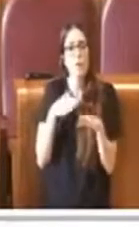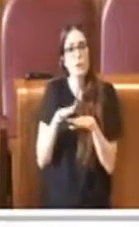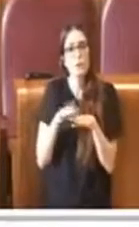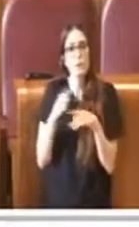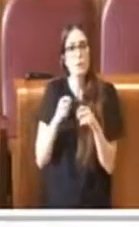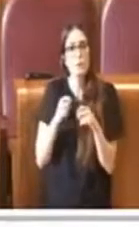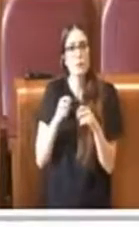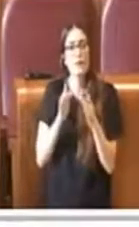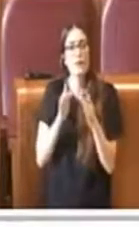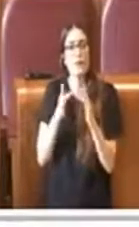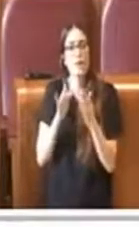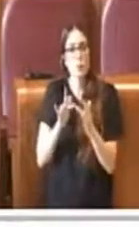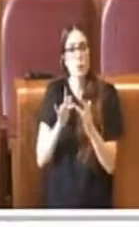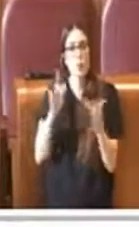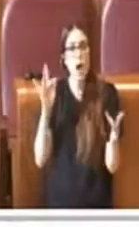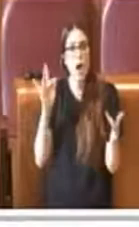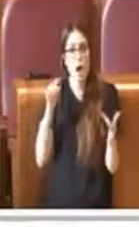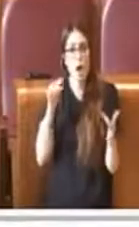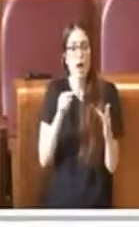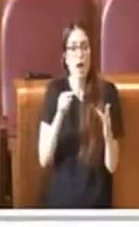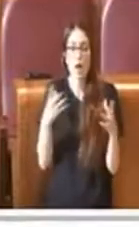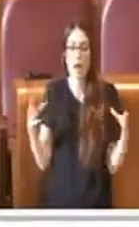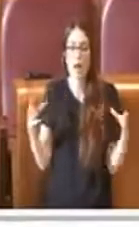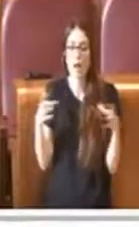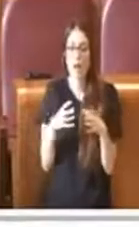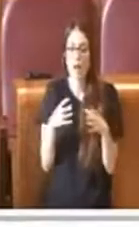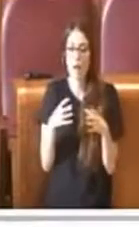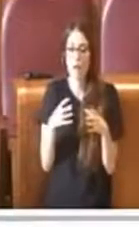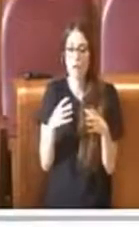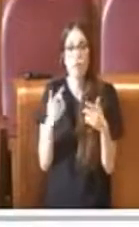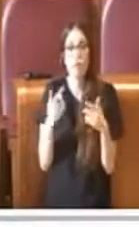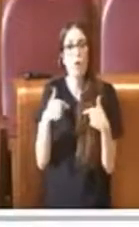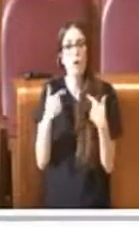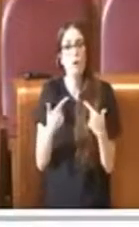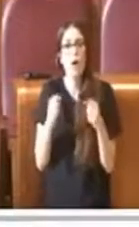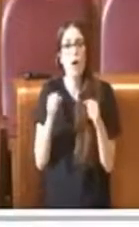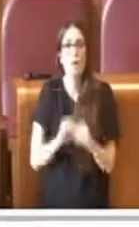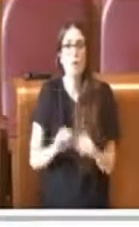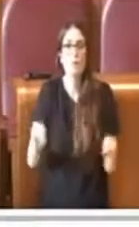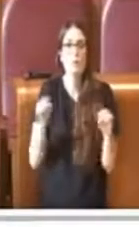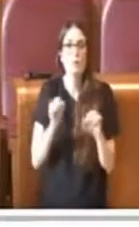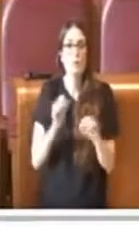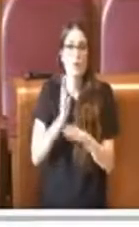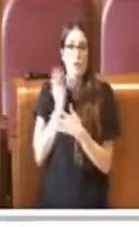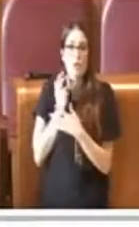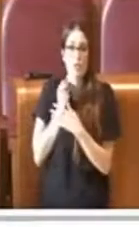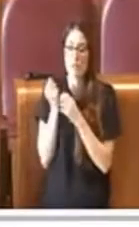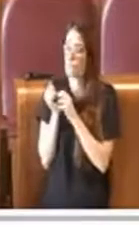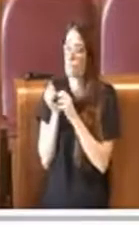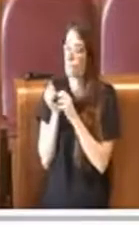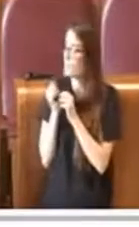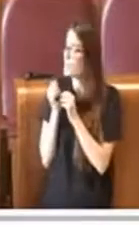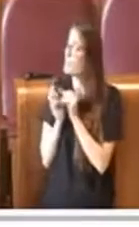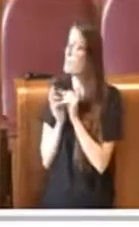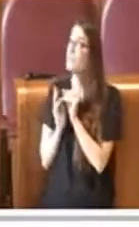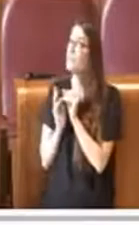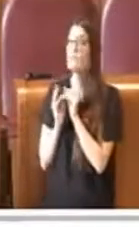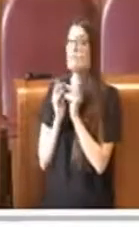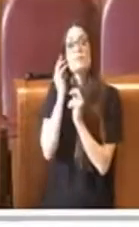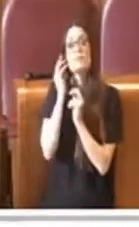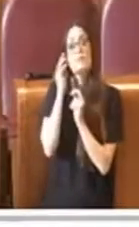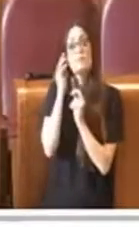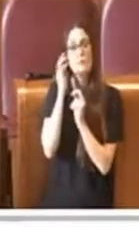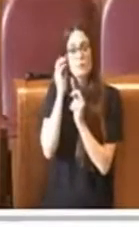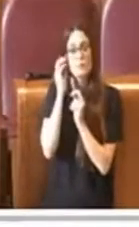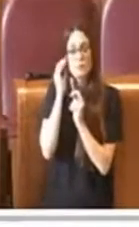virtuale di aggregazione che di fatto garantisce maggiore partecipazione e accessibilità. Due dei principi che sono alla